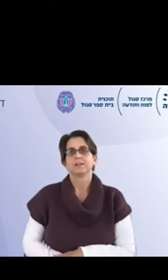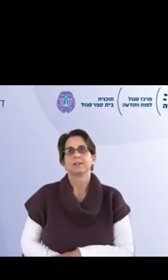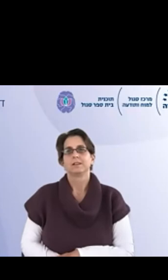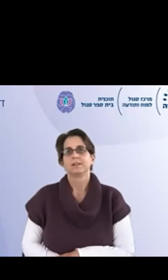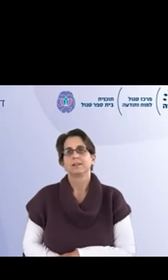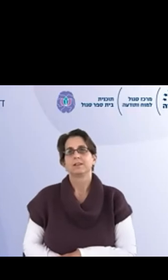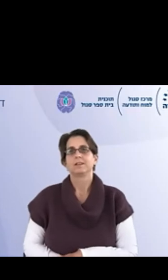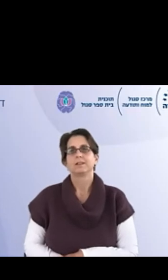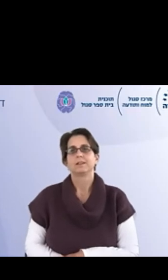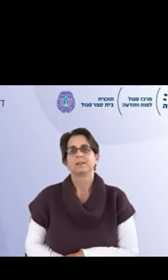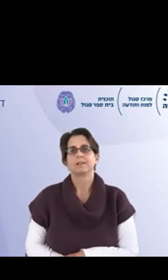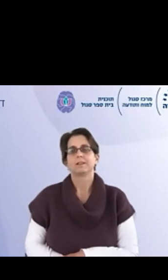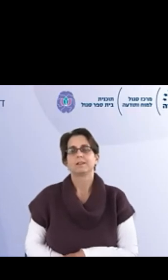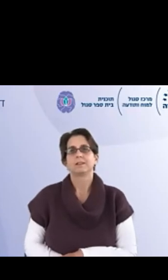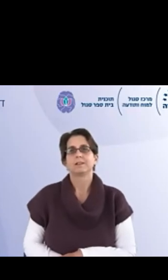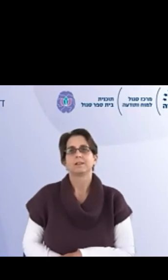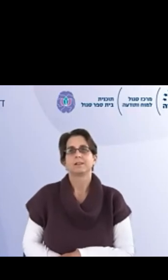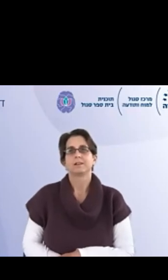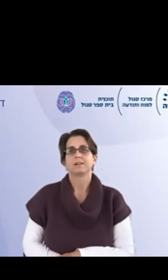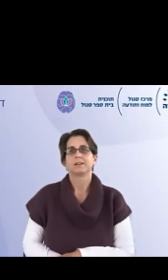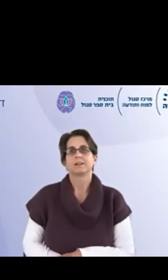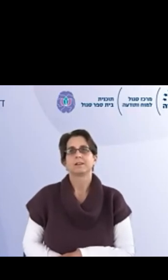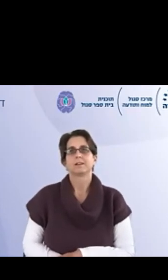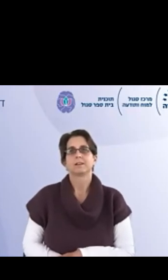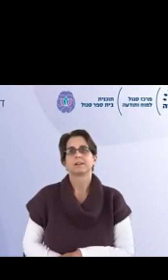והיה איזשהו היה פיתוי באמת